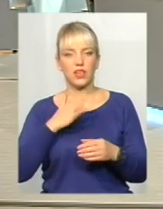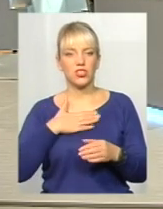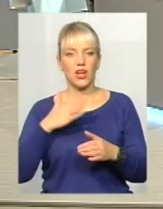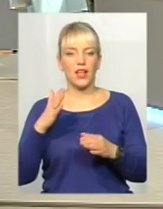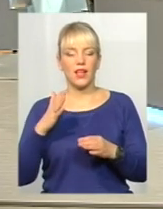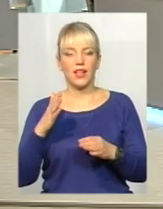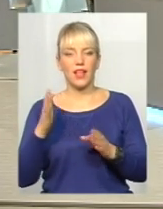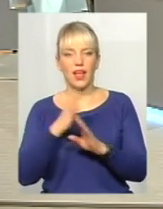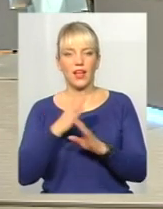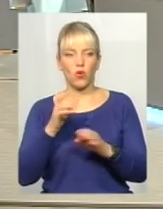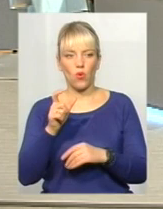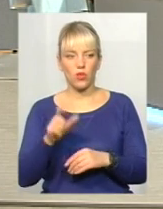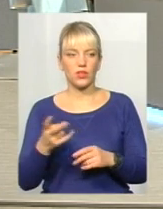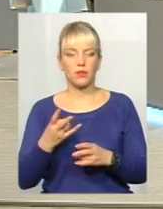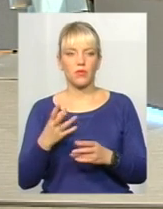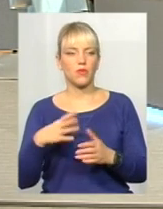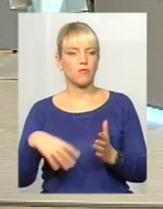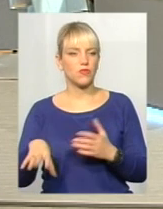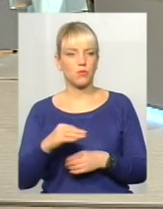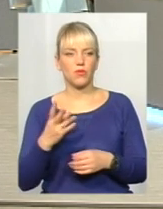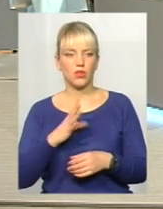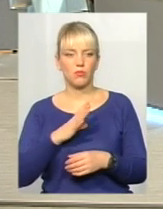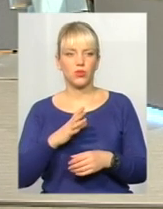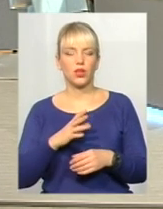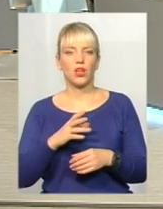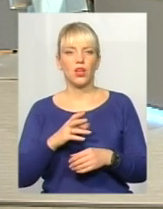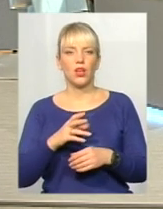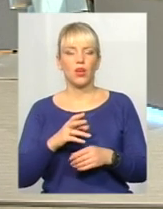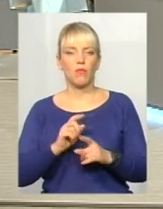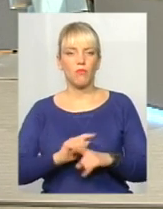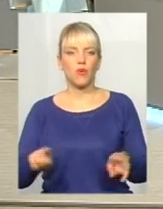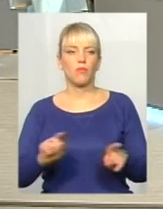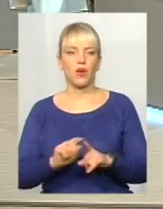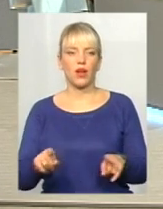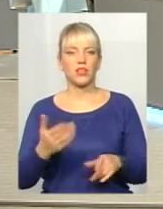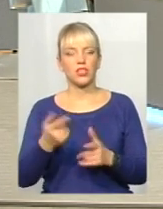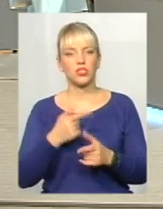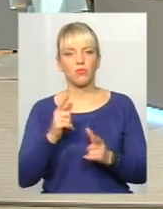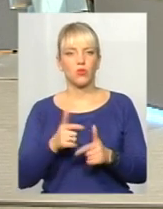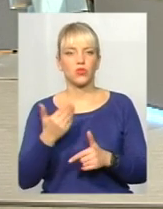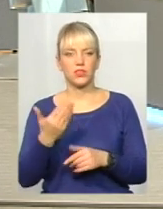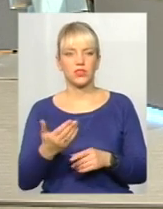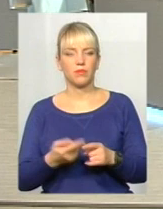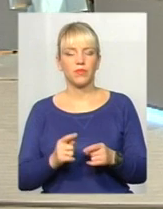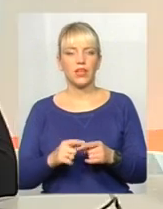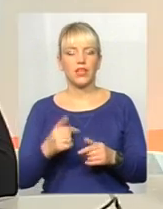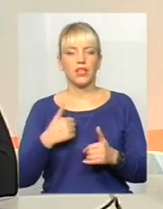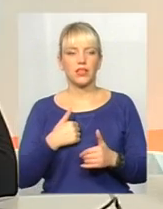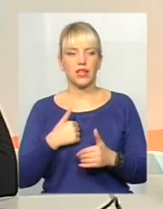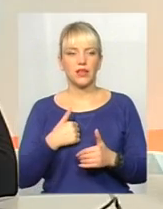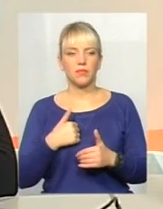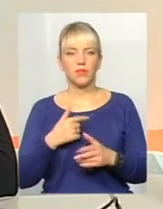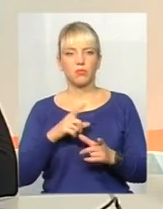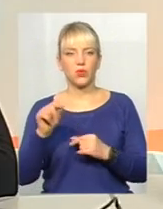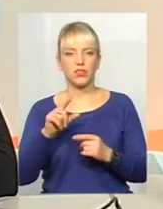що це має бути прям тотальна пропаганда. Чи погоджуєтеся з цим? Для мене це є просто екологічний тренд. Я поїздив трошки по